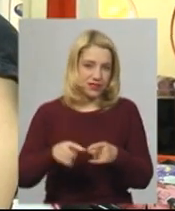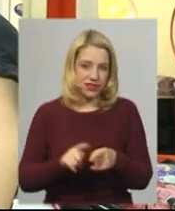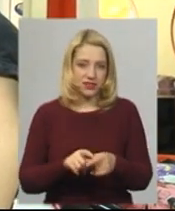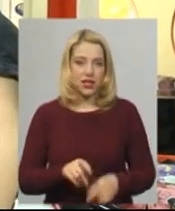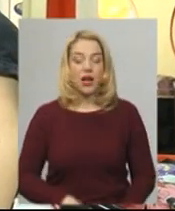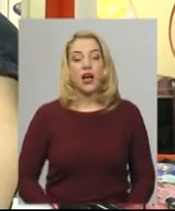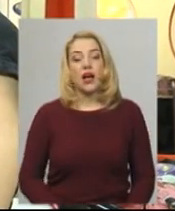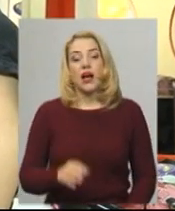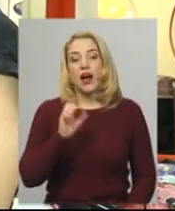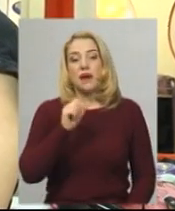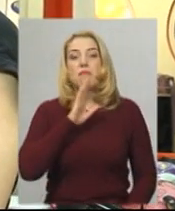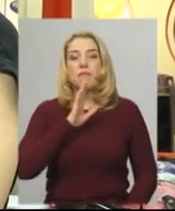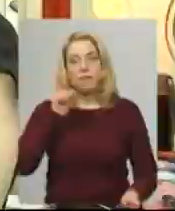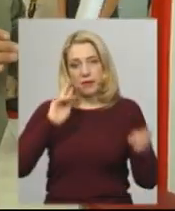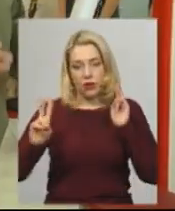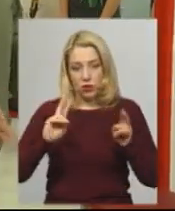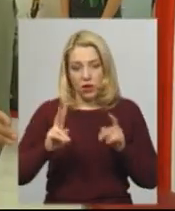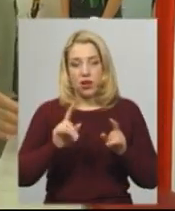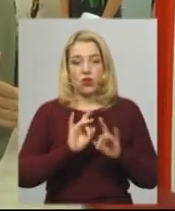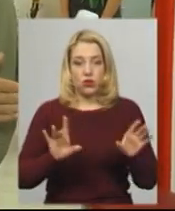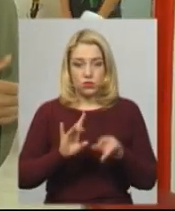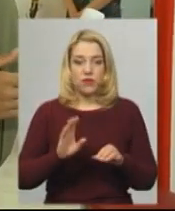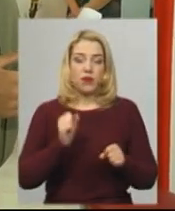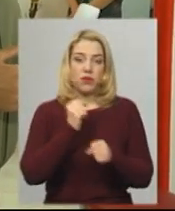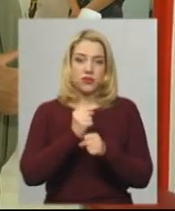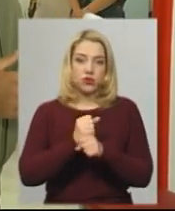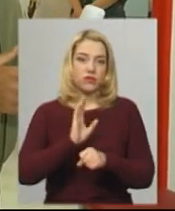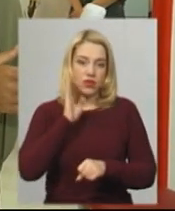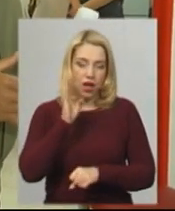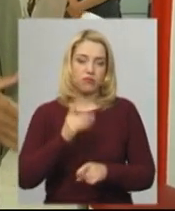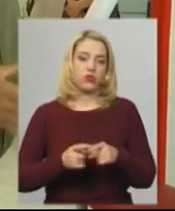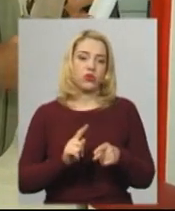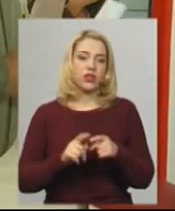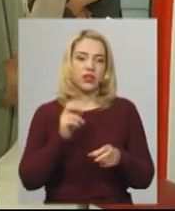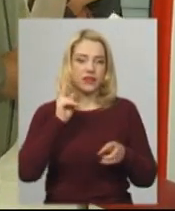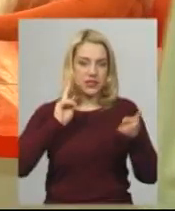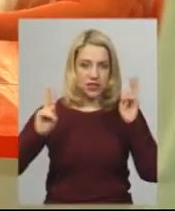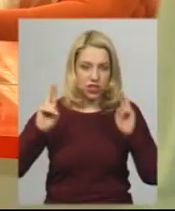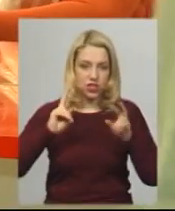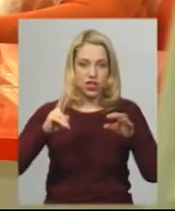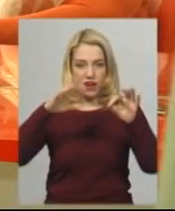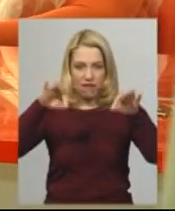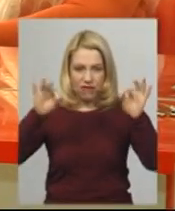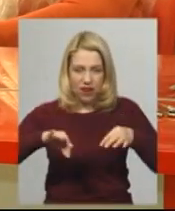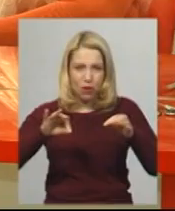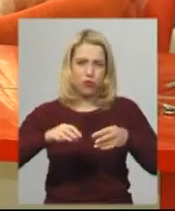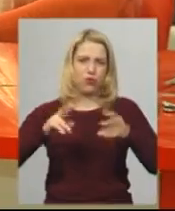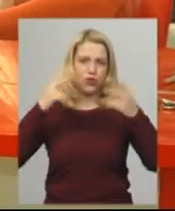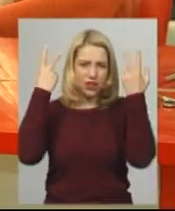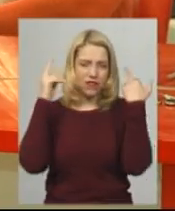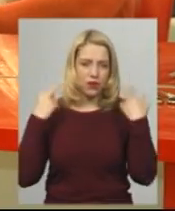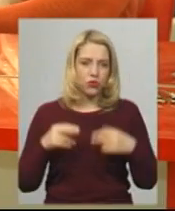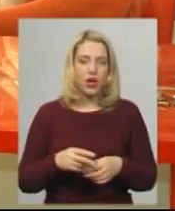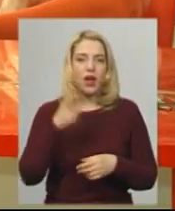Перукар Лілія, до якої завітали патрульні, розповідає, працює відранку в посиленому режимі. Майстер стриже, фарбує та вкладає волосся хмельничанам, які два